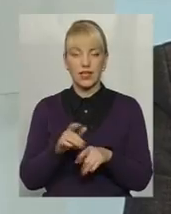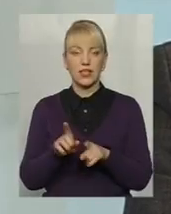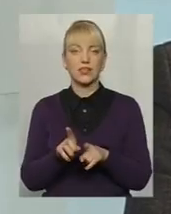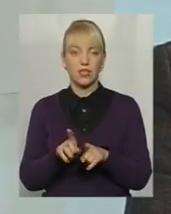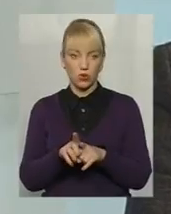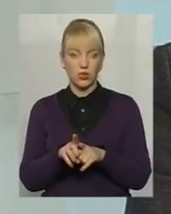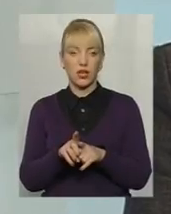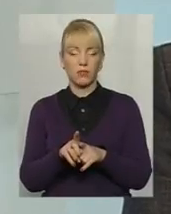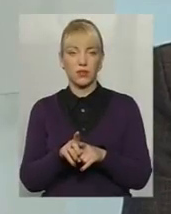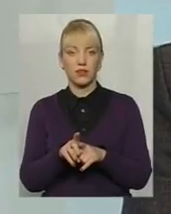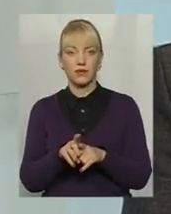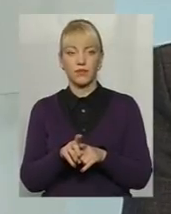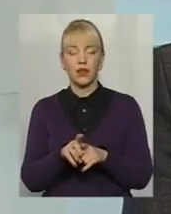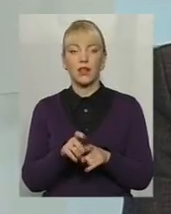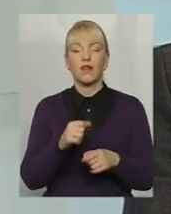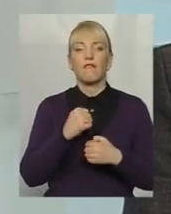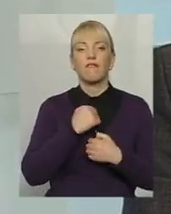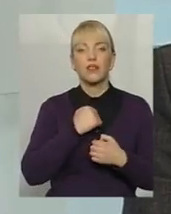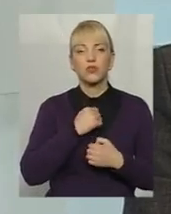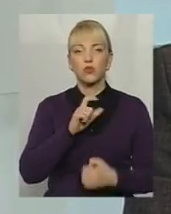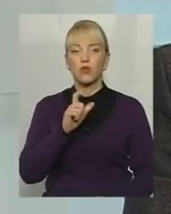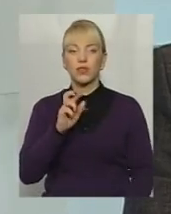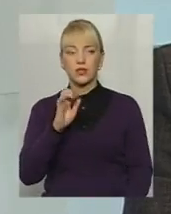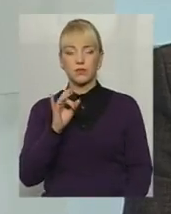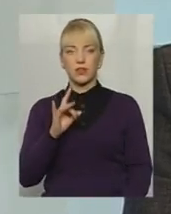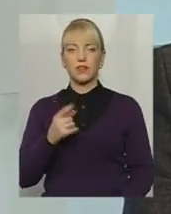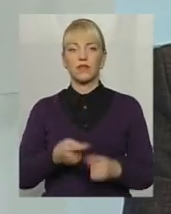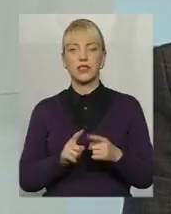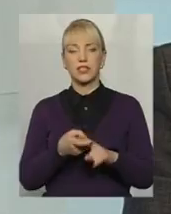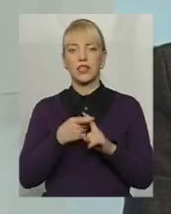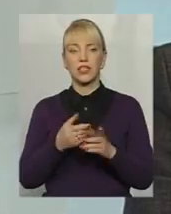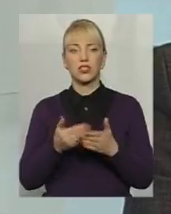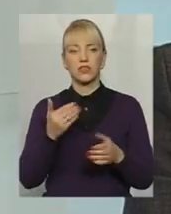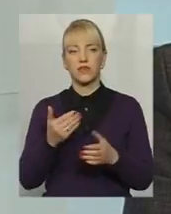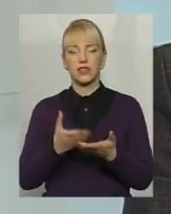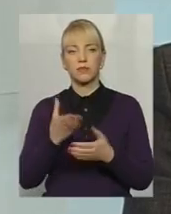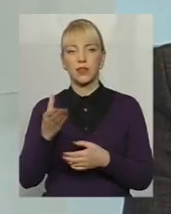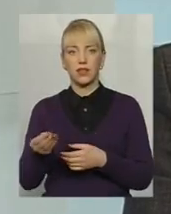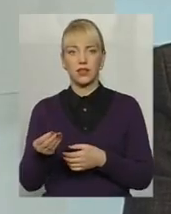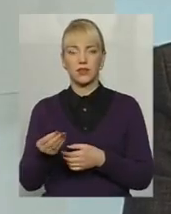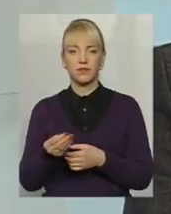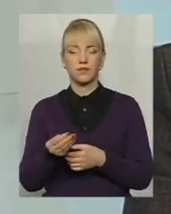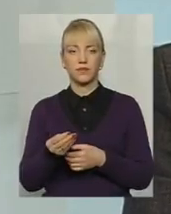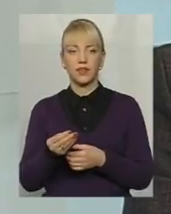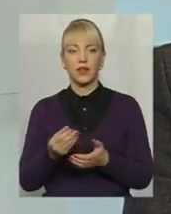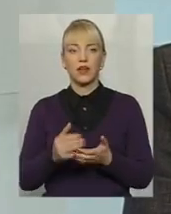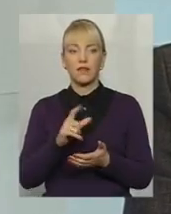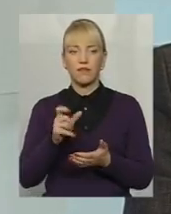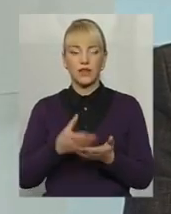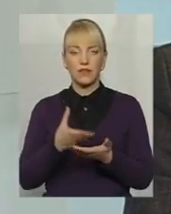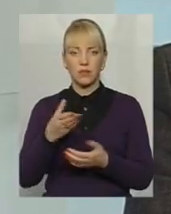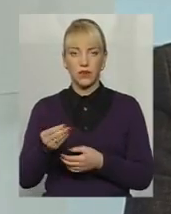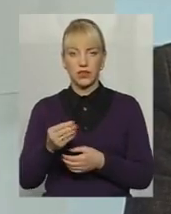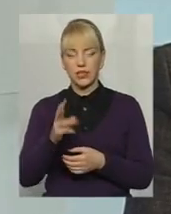військовий збір, він теж залежить від виплати зарплати.